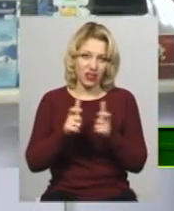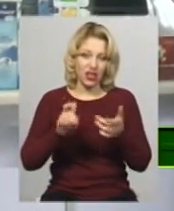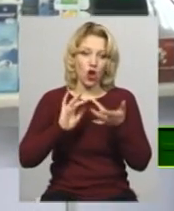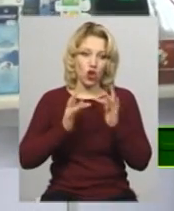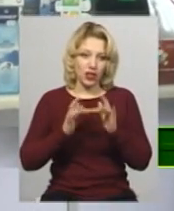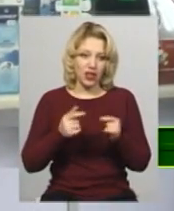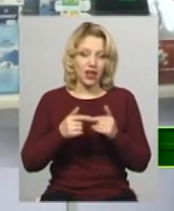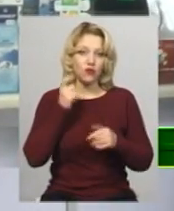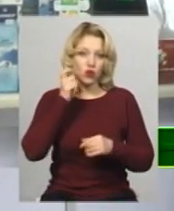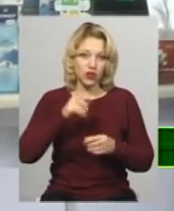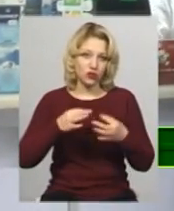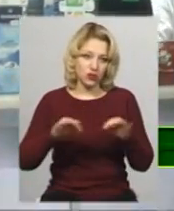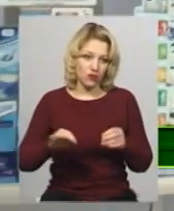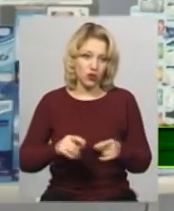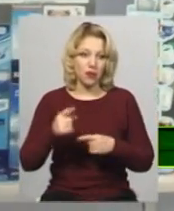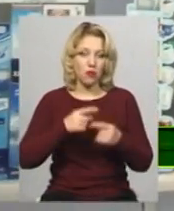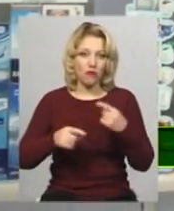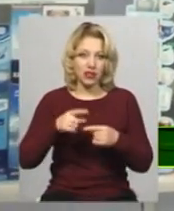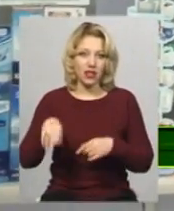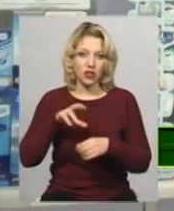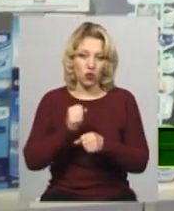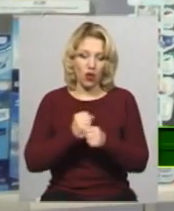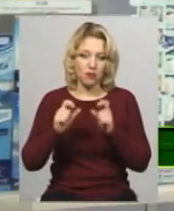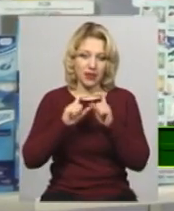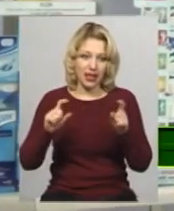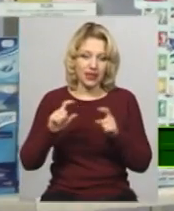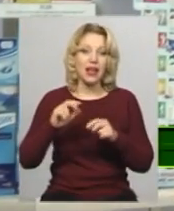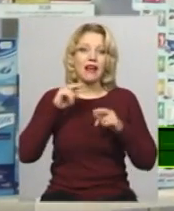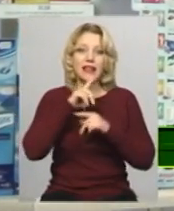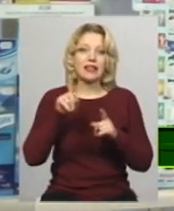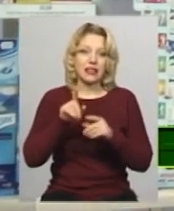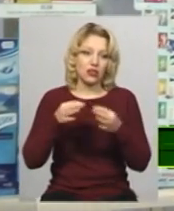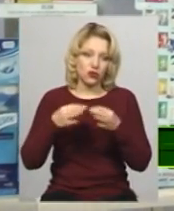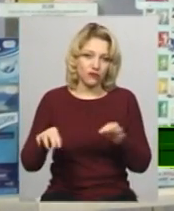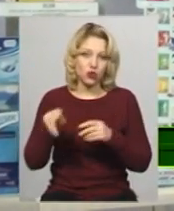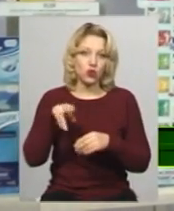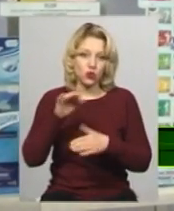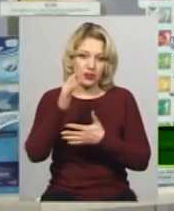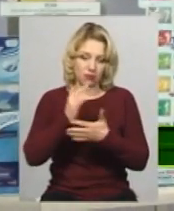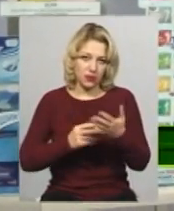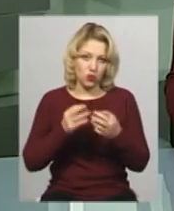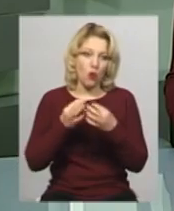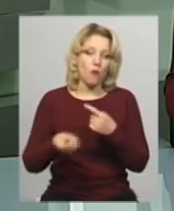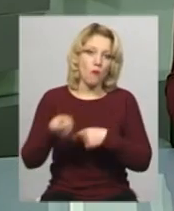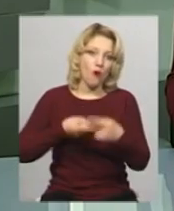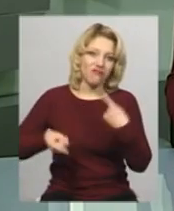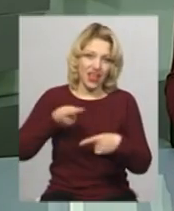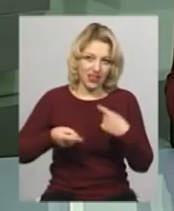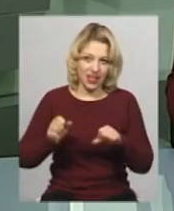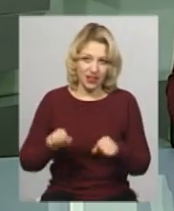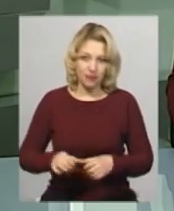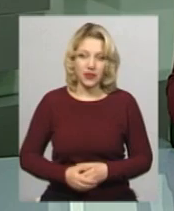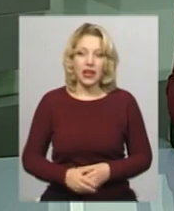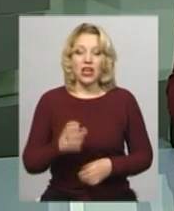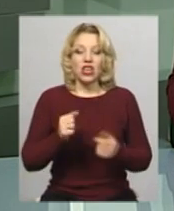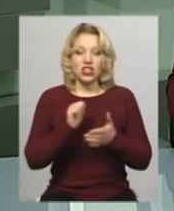В Україні дозволили повертати до аптек медичні препарати, які ліки потрапили до списку повернення. Через негоду три